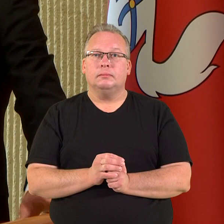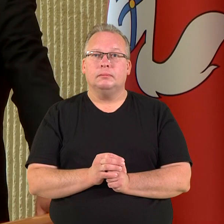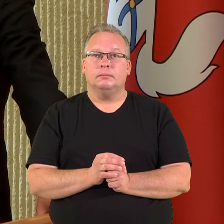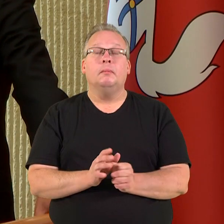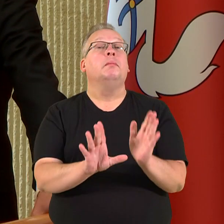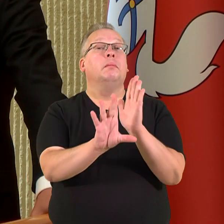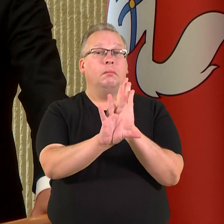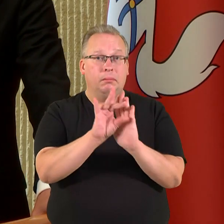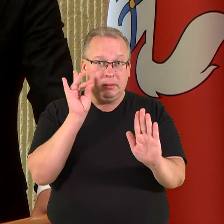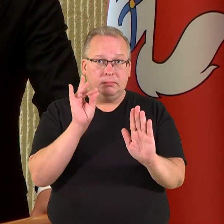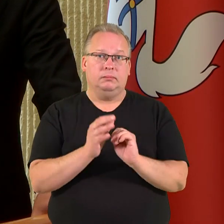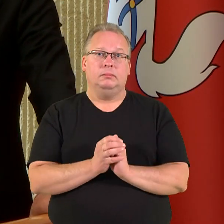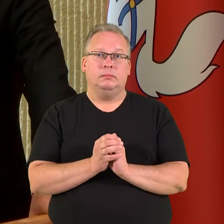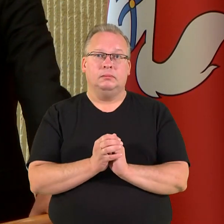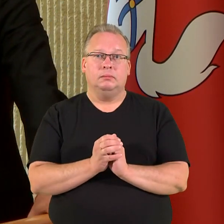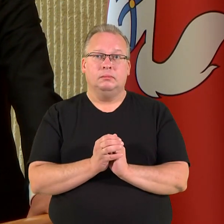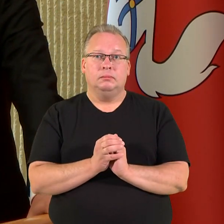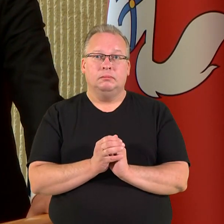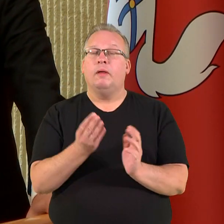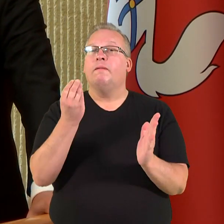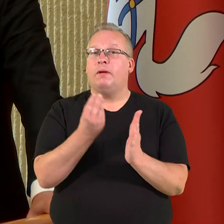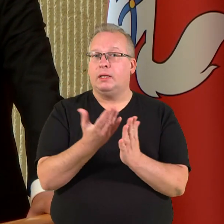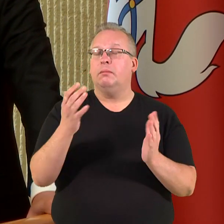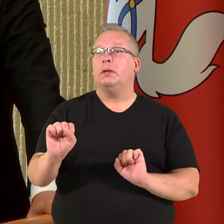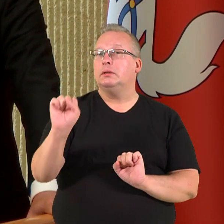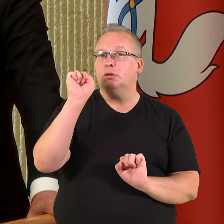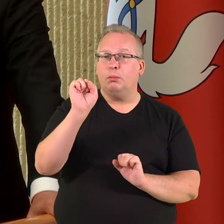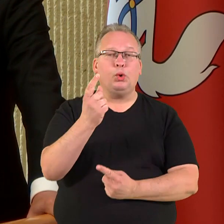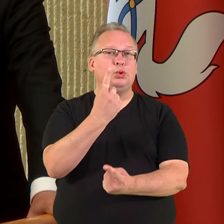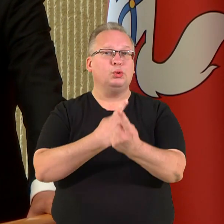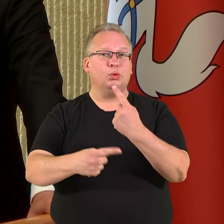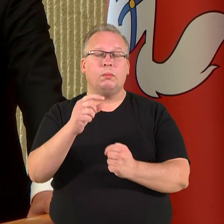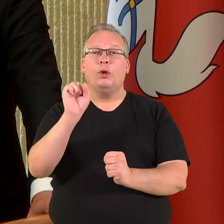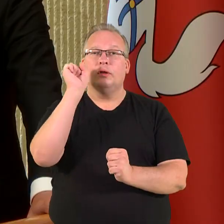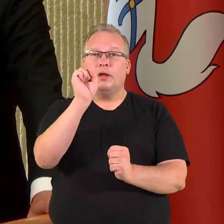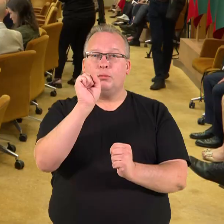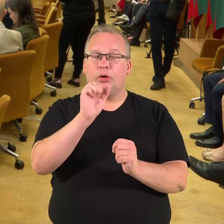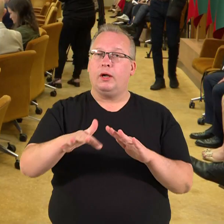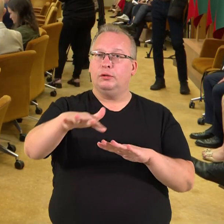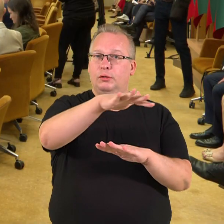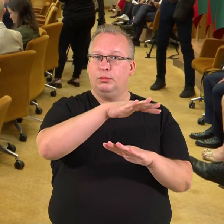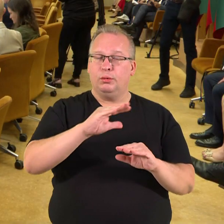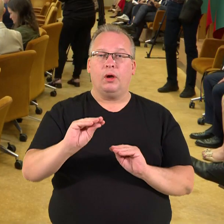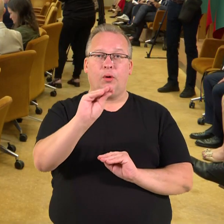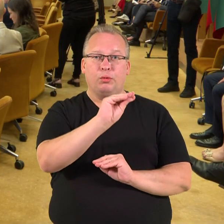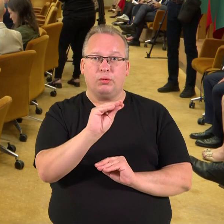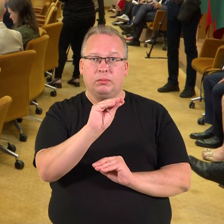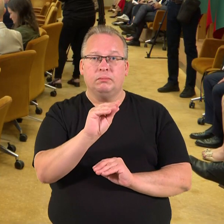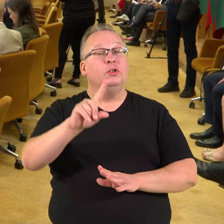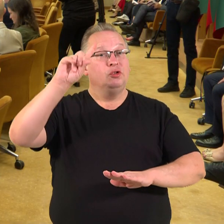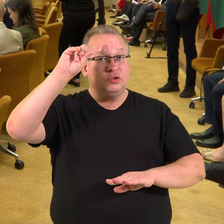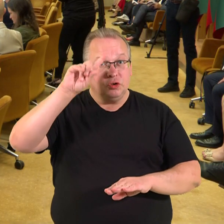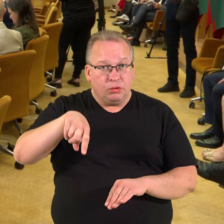Pasirinkome vakarietiškas vertybės ir sugrįžome į demokratijų šeimą, kuriai visada